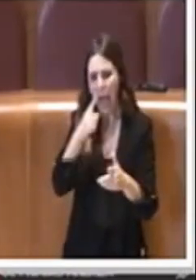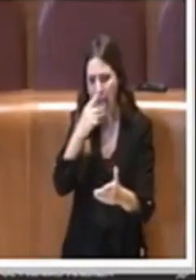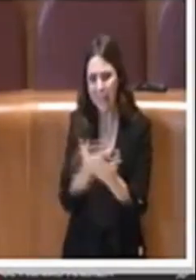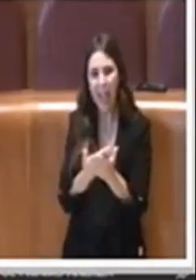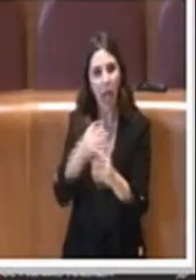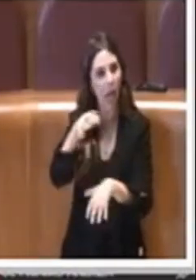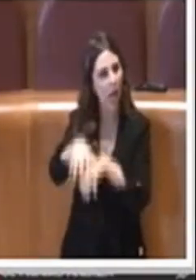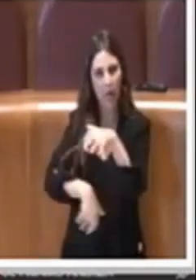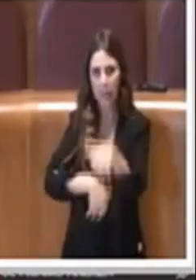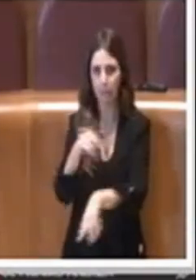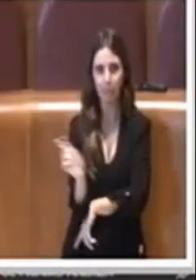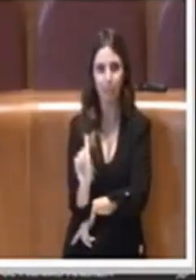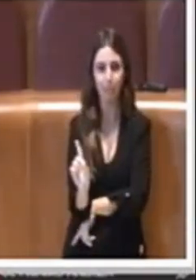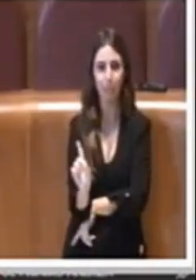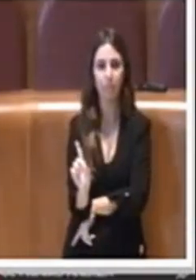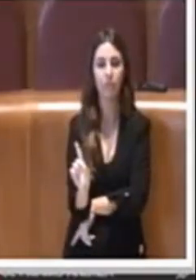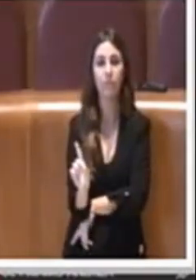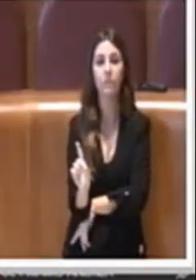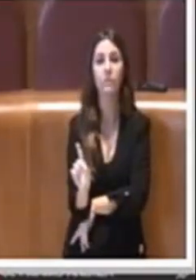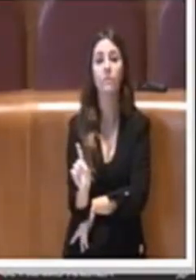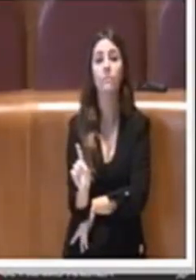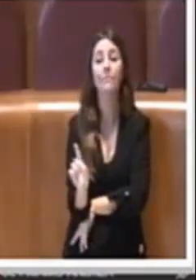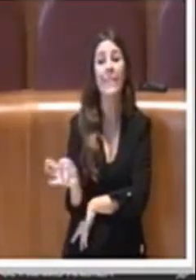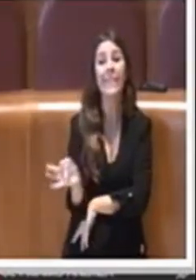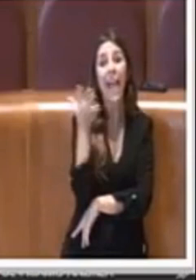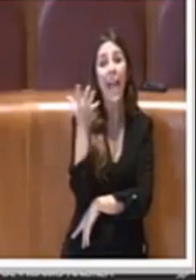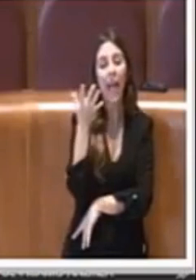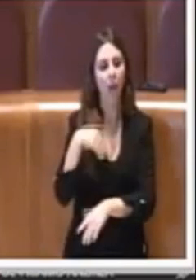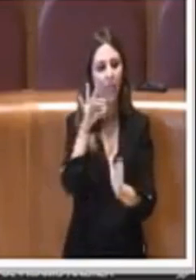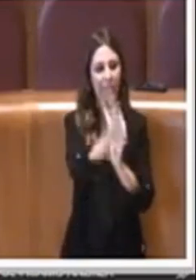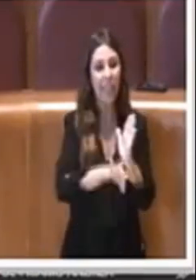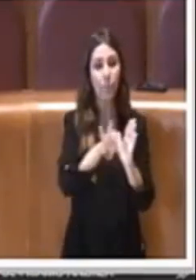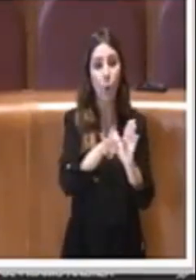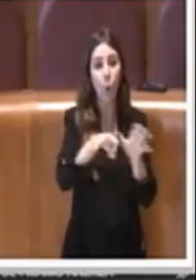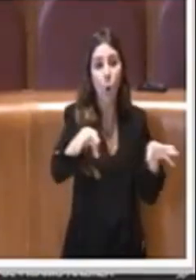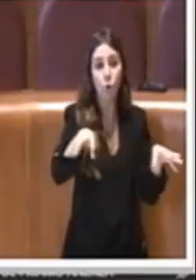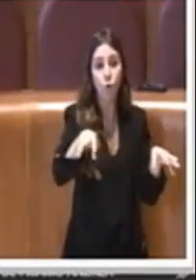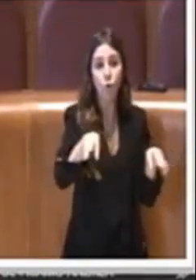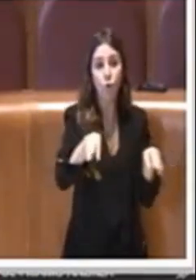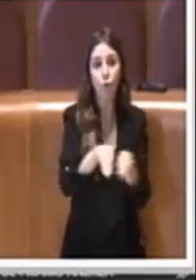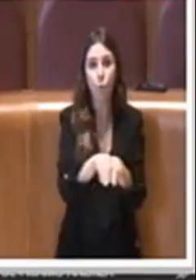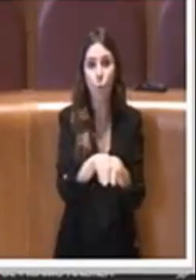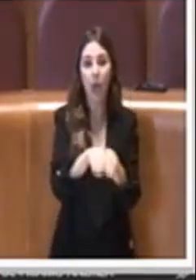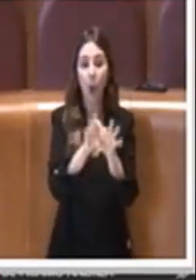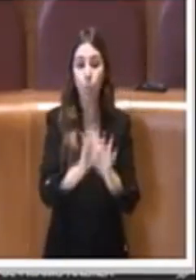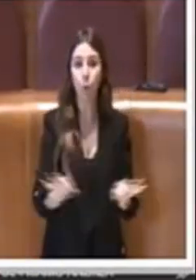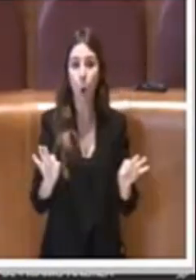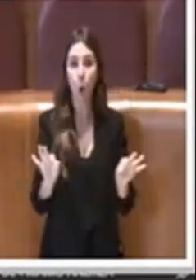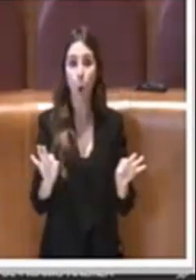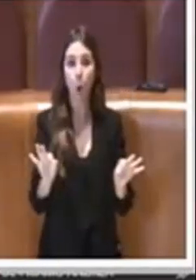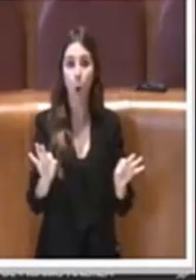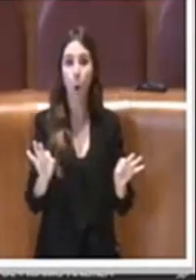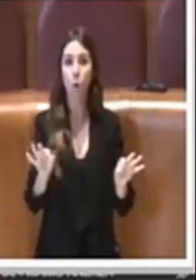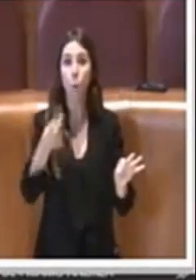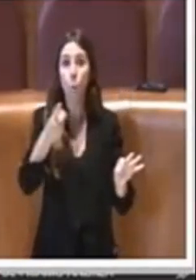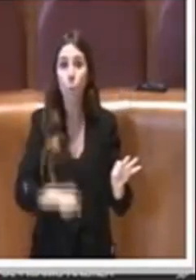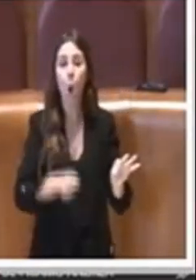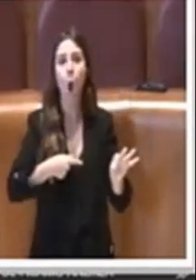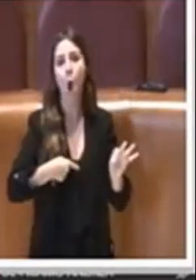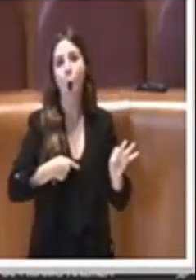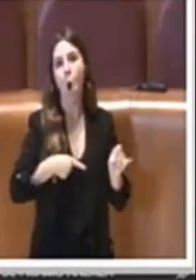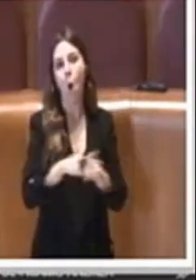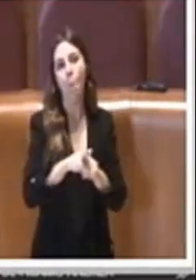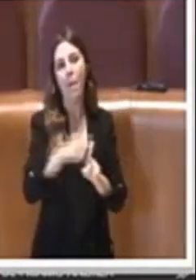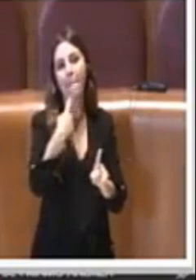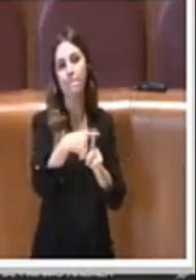'animale, insomma, perciò, se una delibera di giunta è già pronta, ecco, dovrebbe essere un fattore positivo